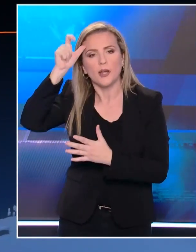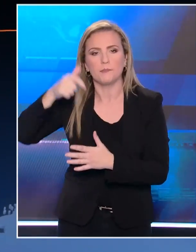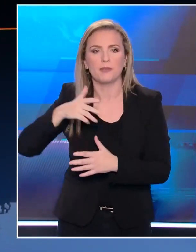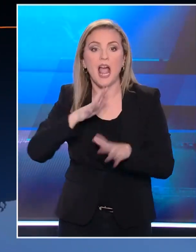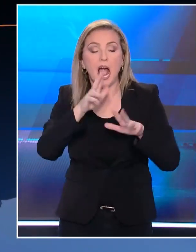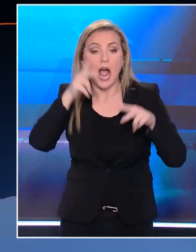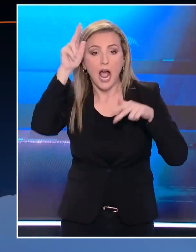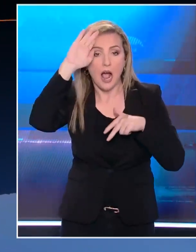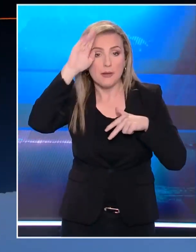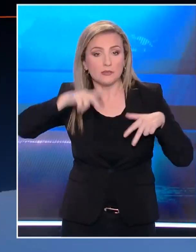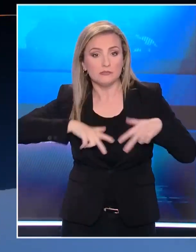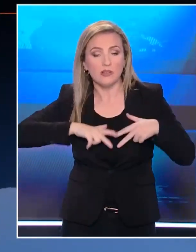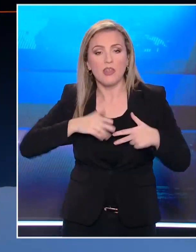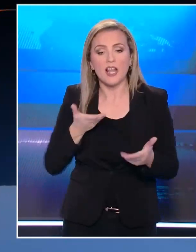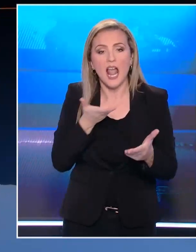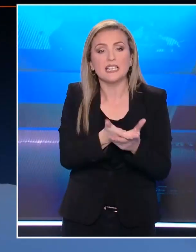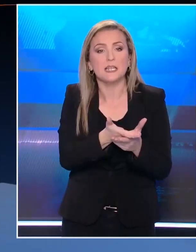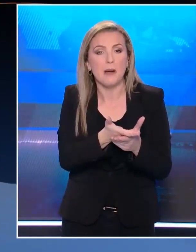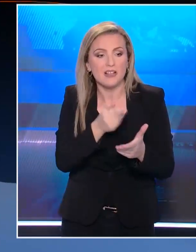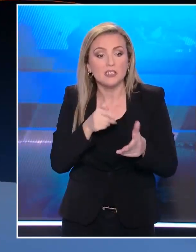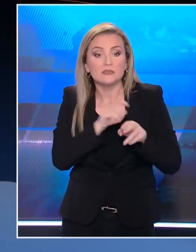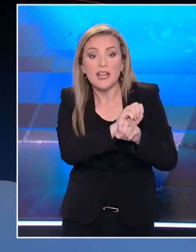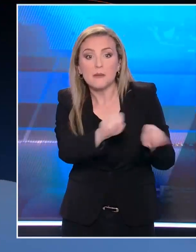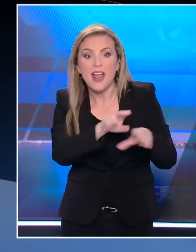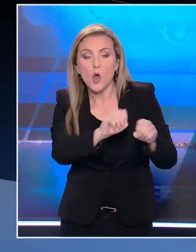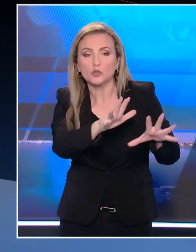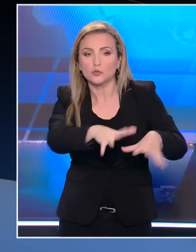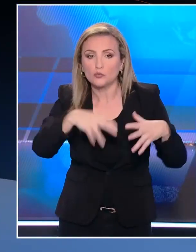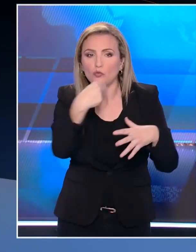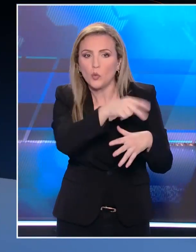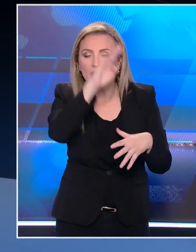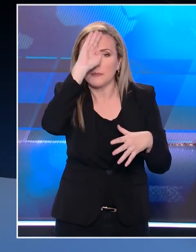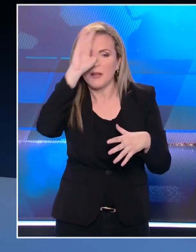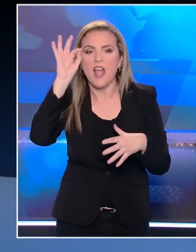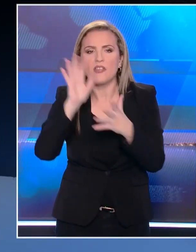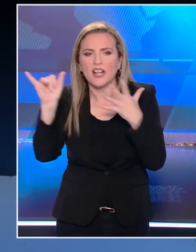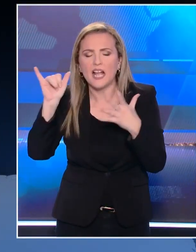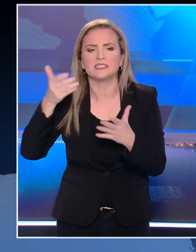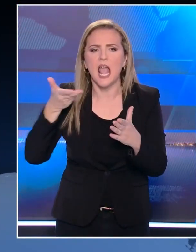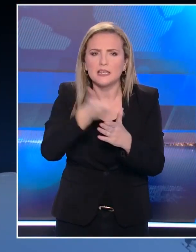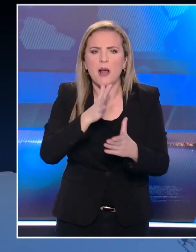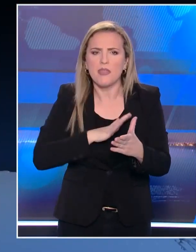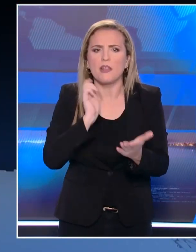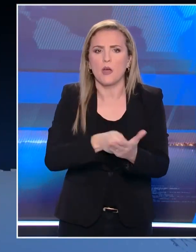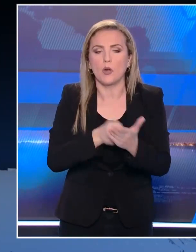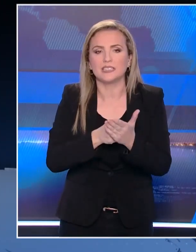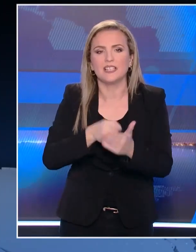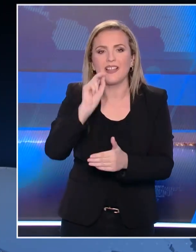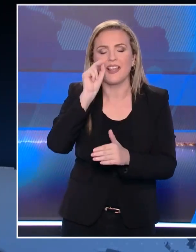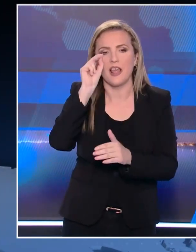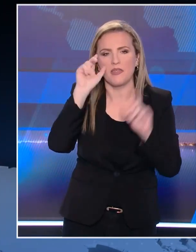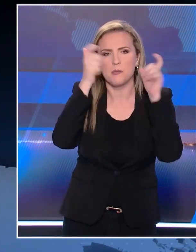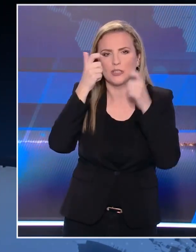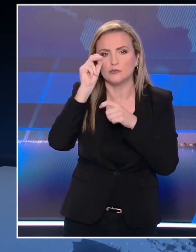ενημερώσει επισήμως το Κογκρέσο για το αίτημα της Άγκυρας να αγοράσει και να αναβαθμίσει μαχητικά αεροσκάφη F-16. Ο δημοκρατικός βουλευτής David